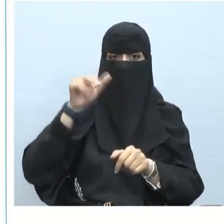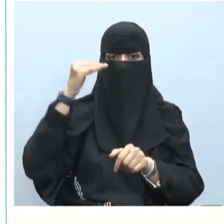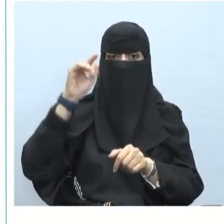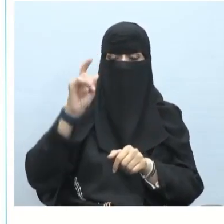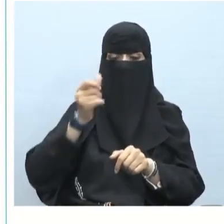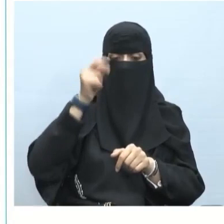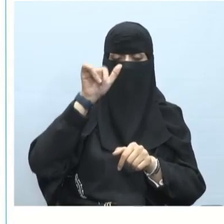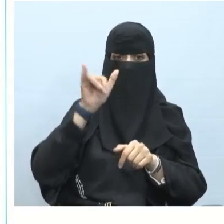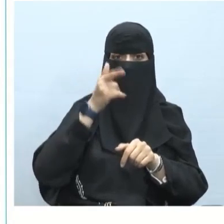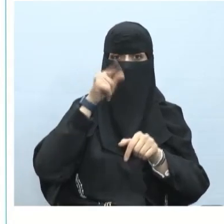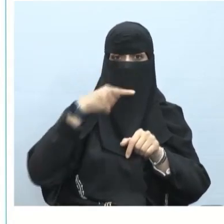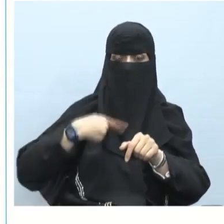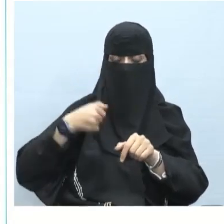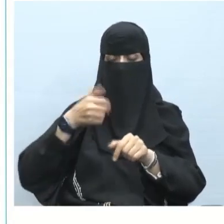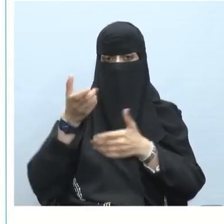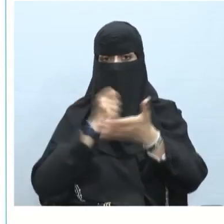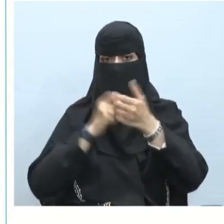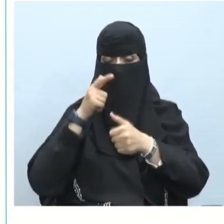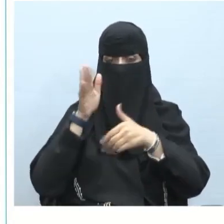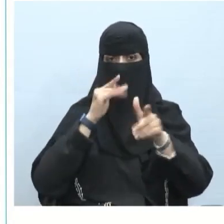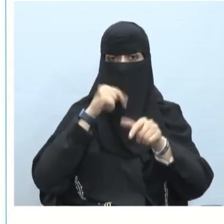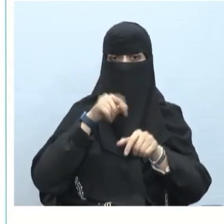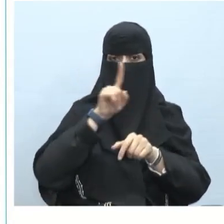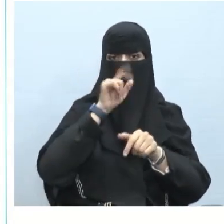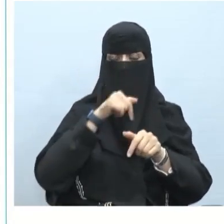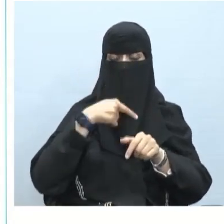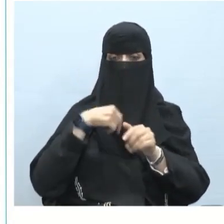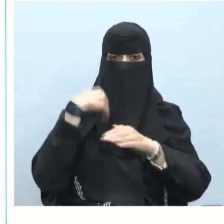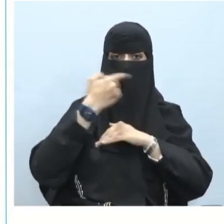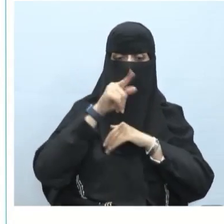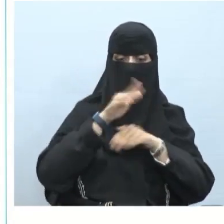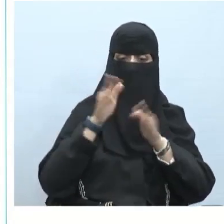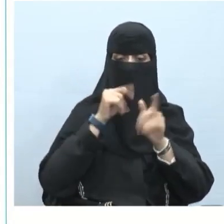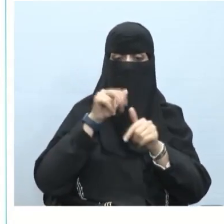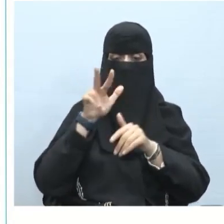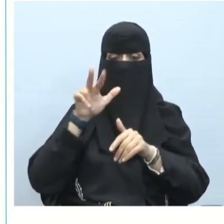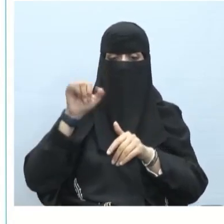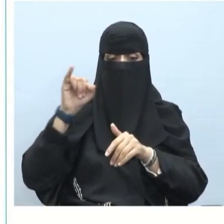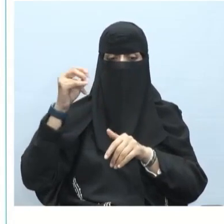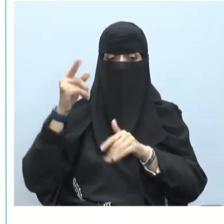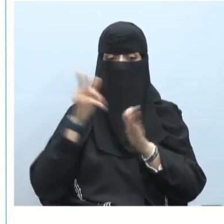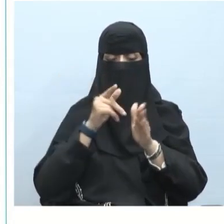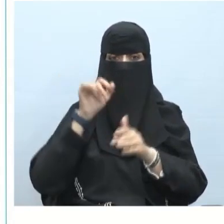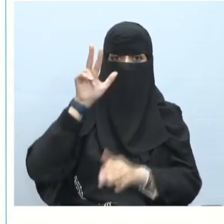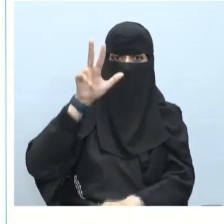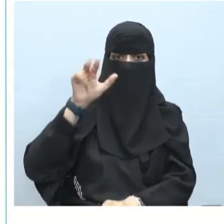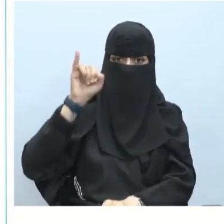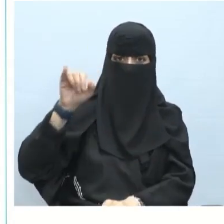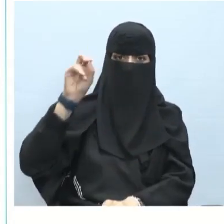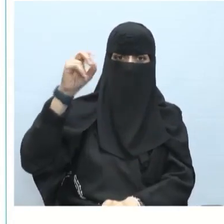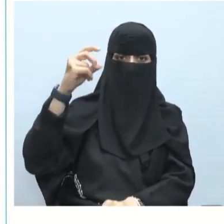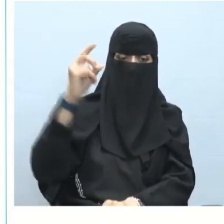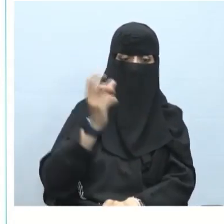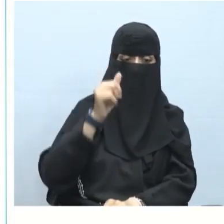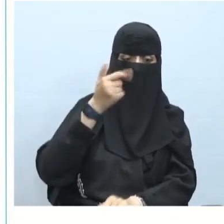مجرور بالبا وعلامة جره الكسر المقدرة إذن نركز على آخر